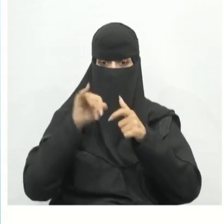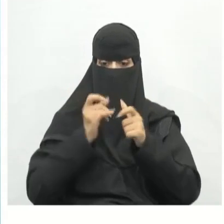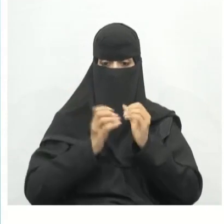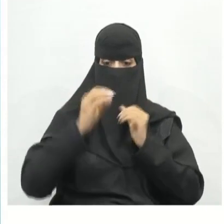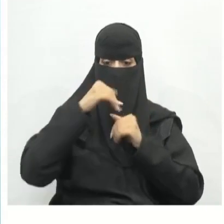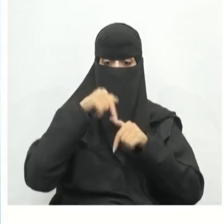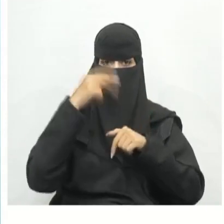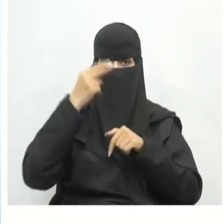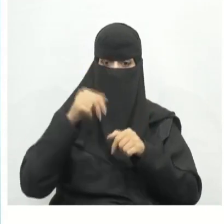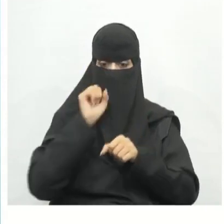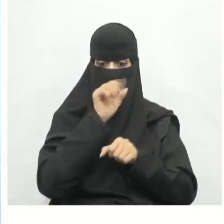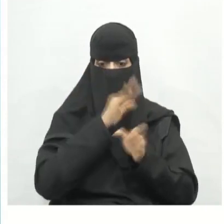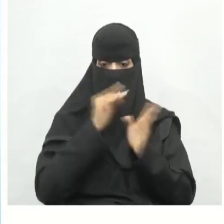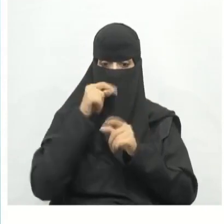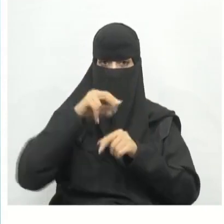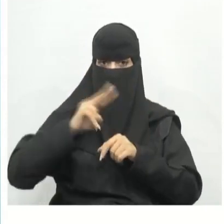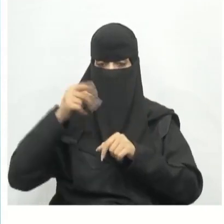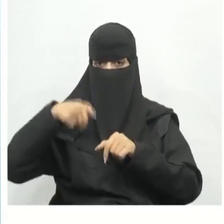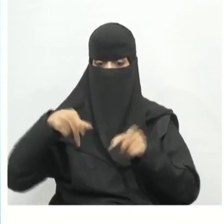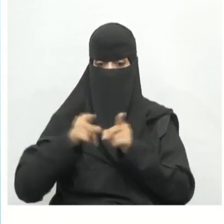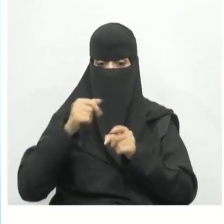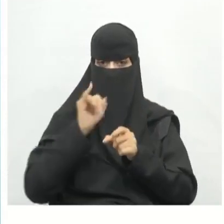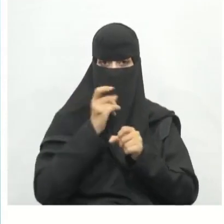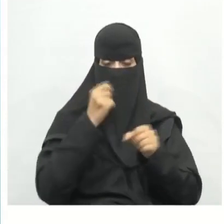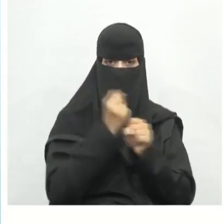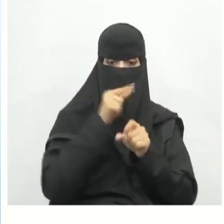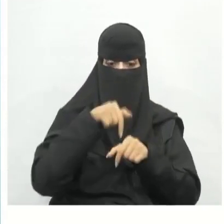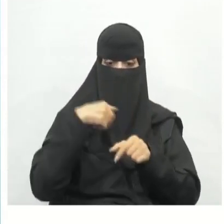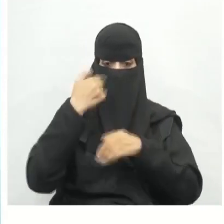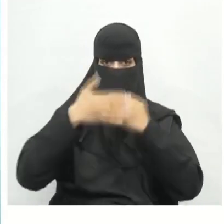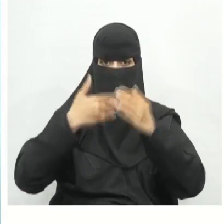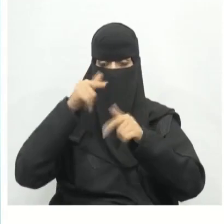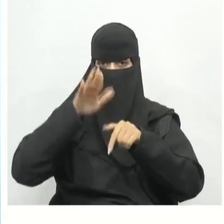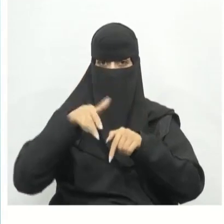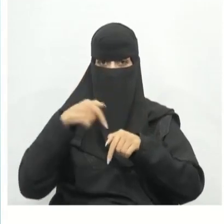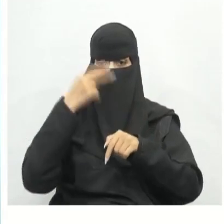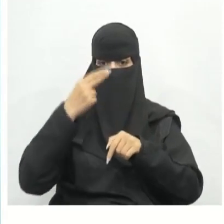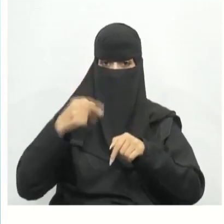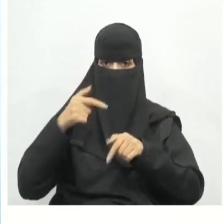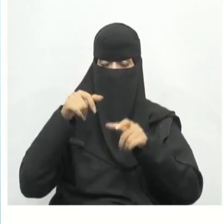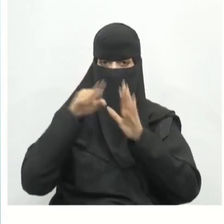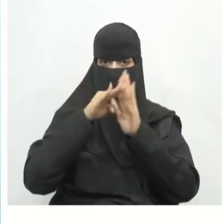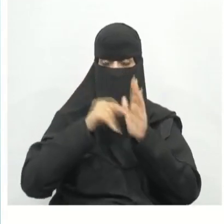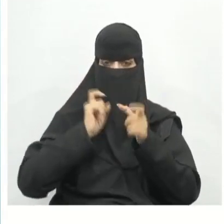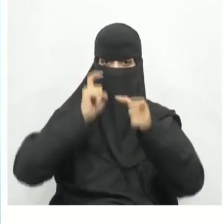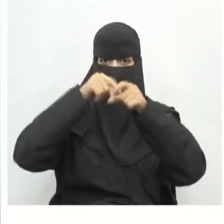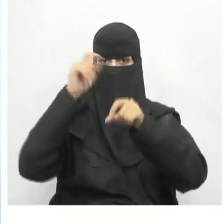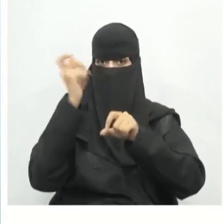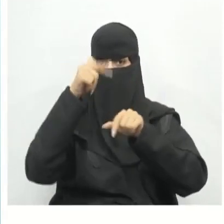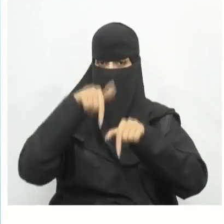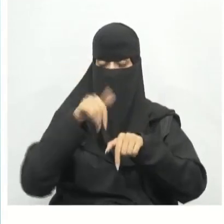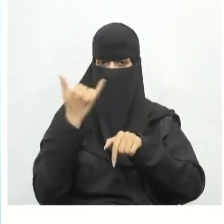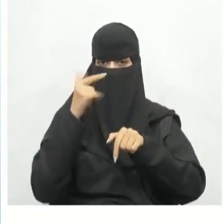المصممة خصيصا لنوع محدد من الأعمال والأنشطة في ذلك البرنامج مما يتيح الوصول بسرعة